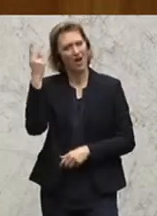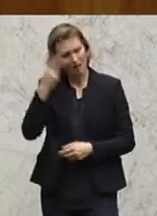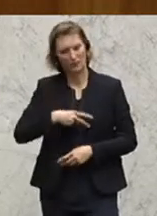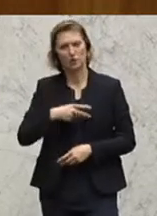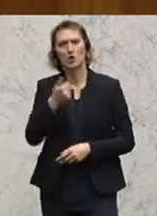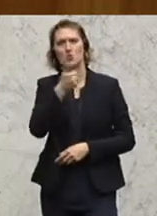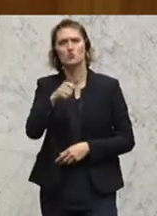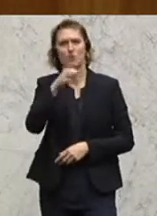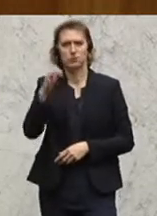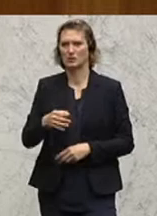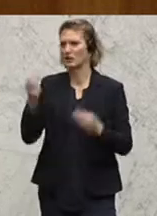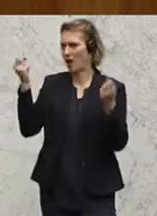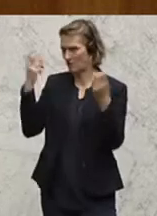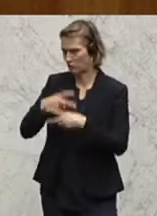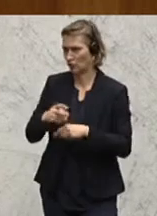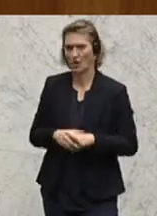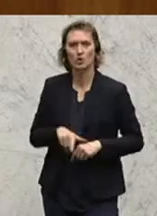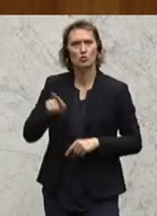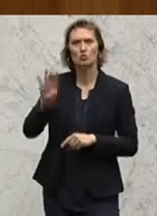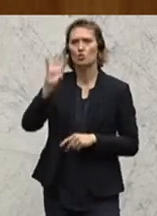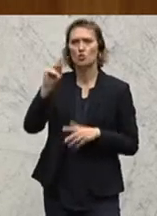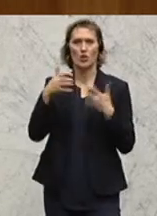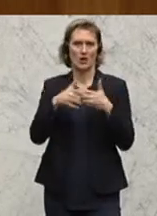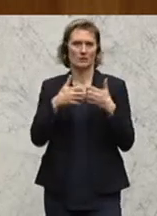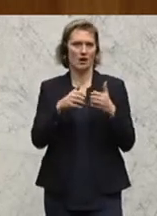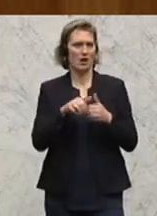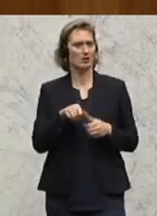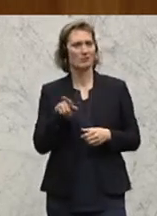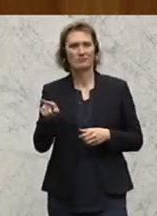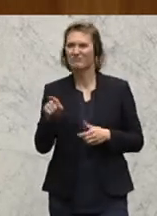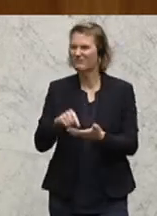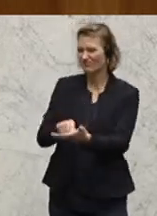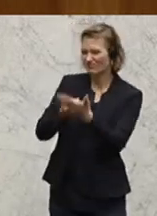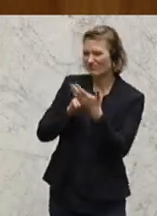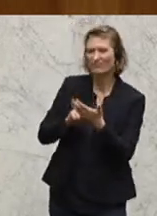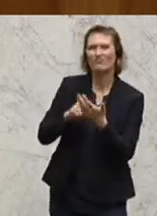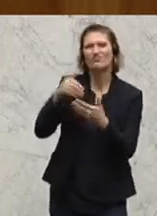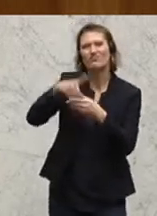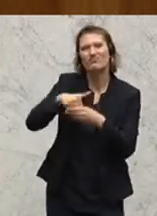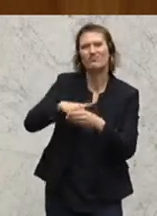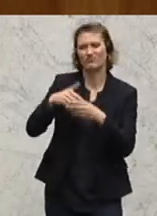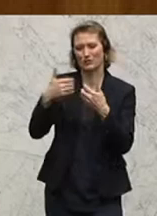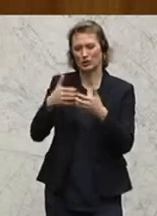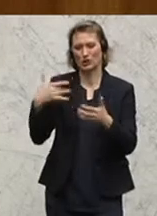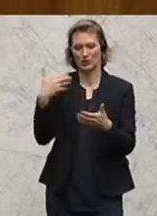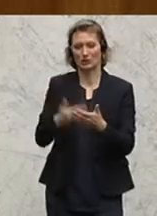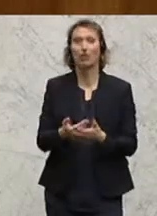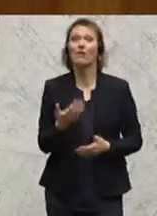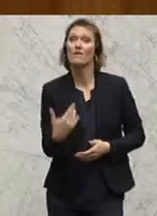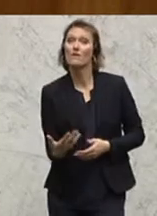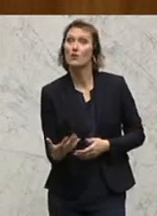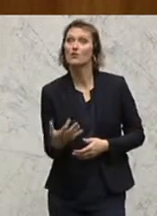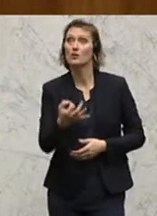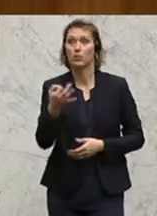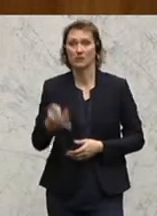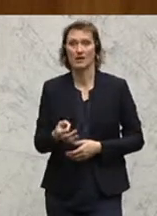Du hast auch sehr schön illustriert, wodurch das sozusagen sichtbar wird. Zum Beispiel, dass wir 50 Prozent